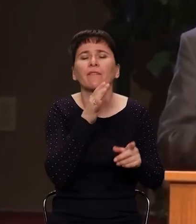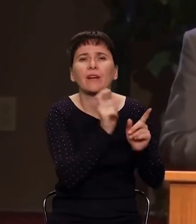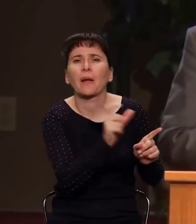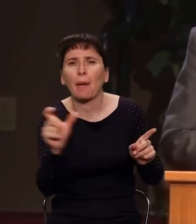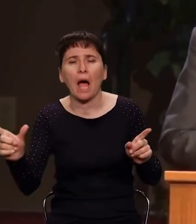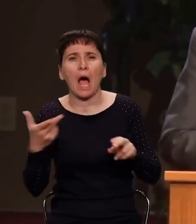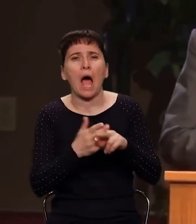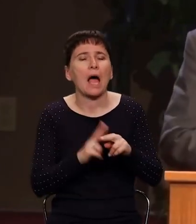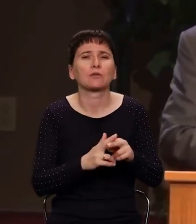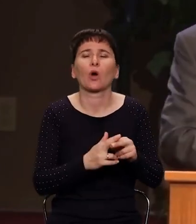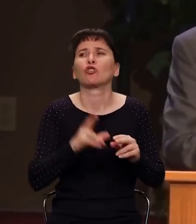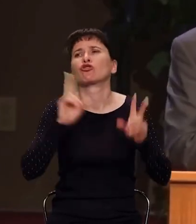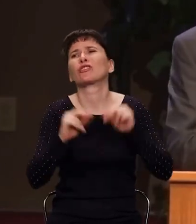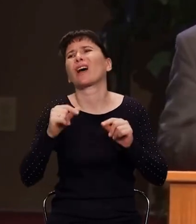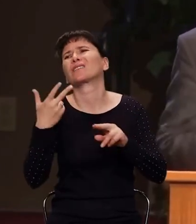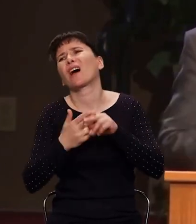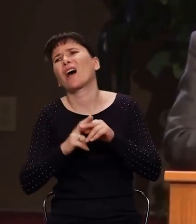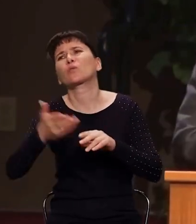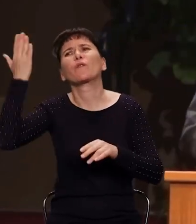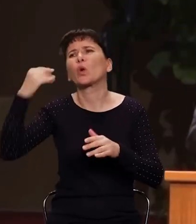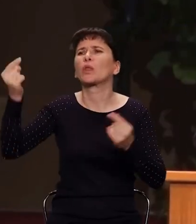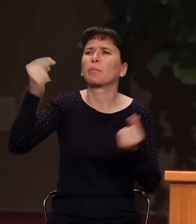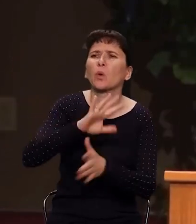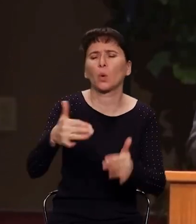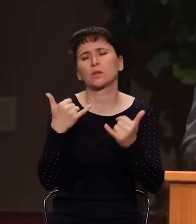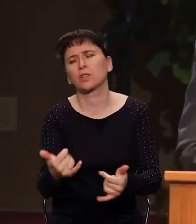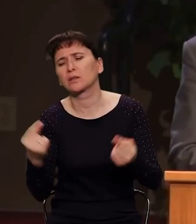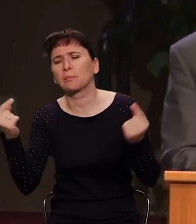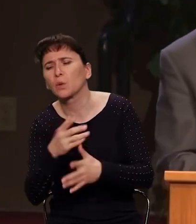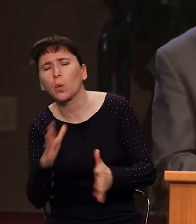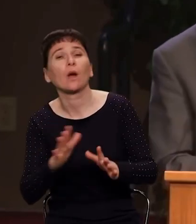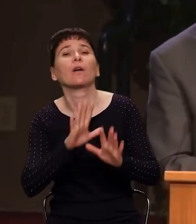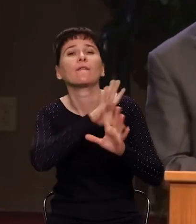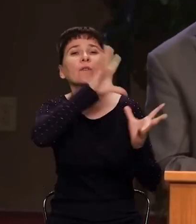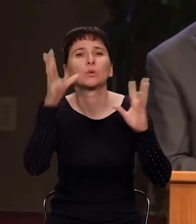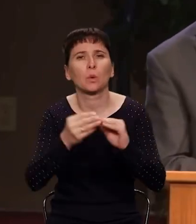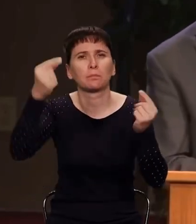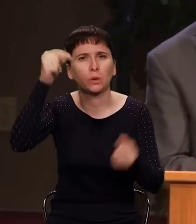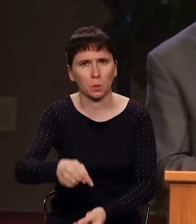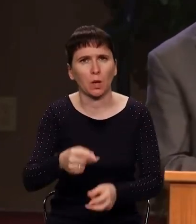и актуальными не являются абсолютно все сейчас, потому что это все Божье Слово.